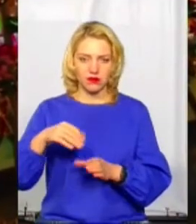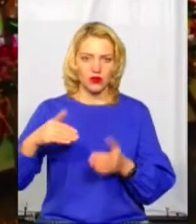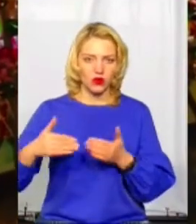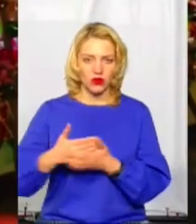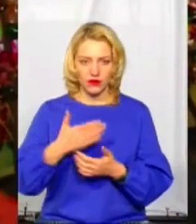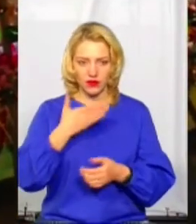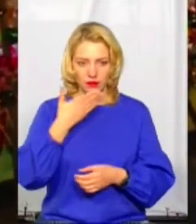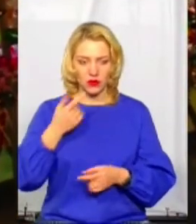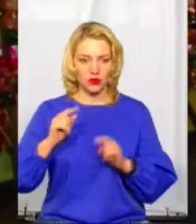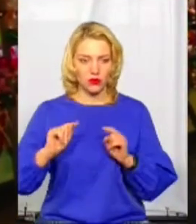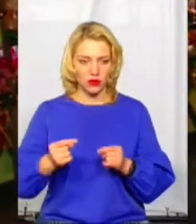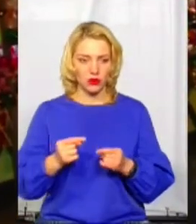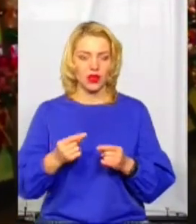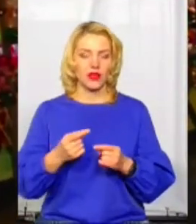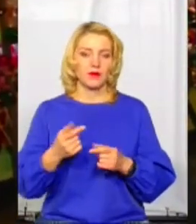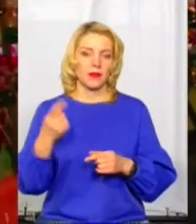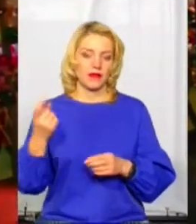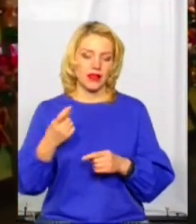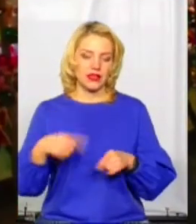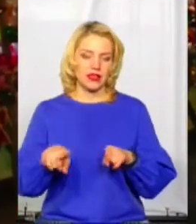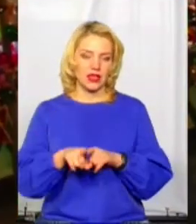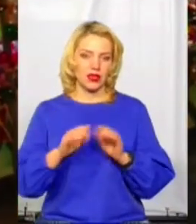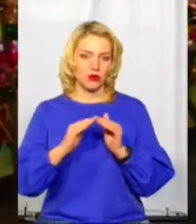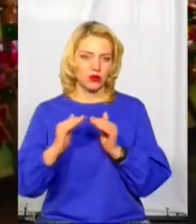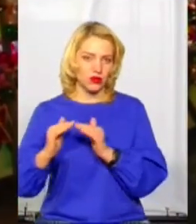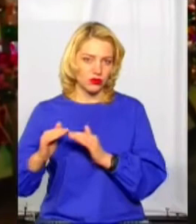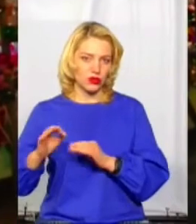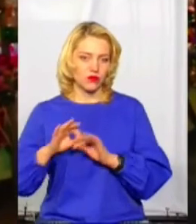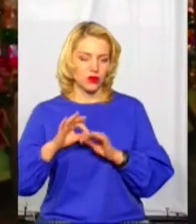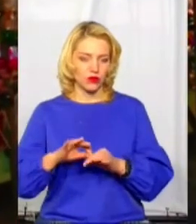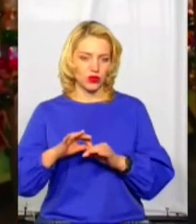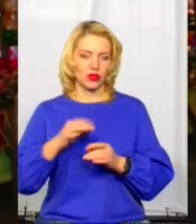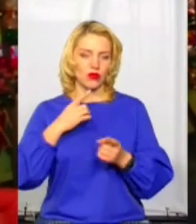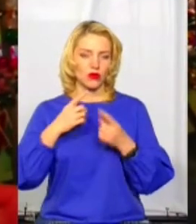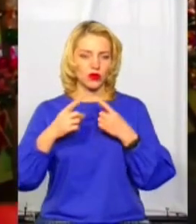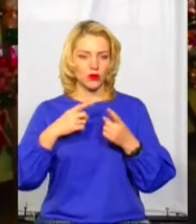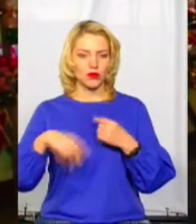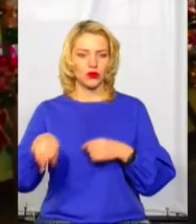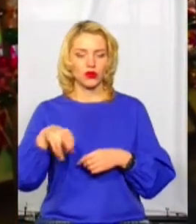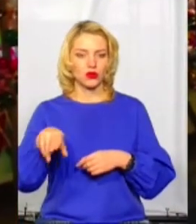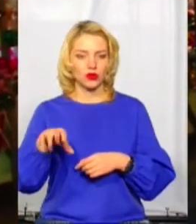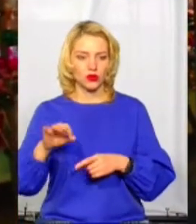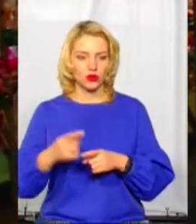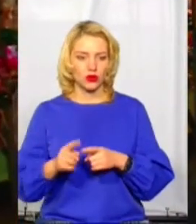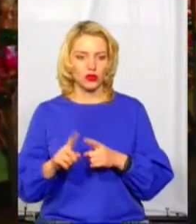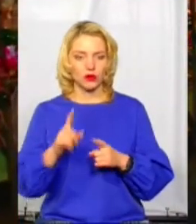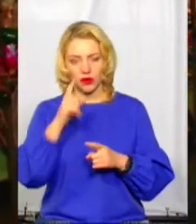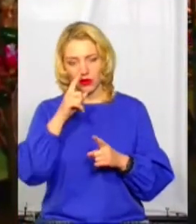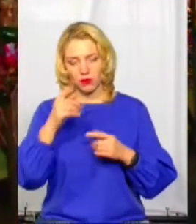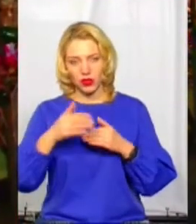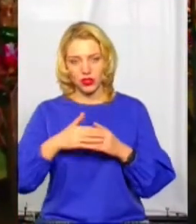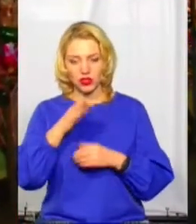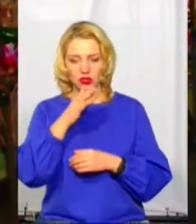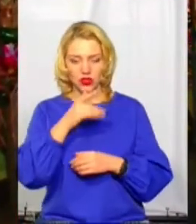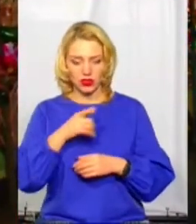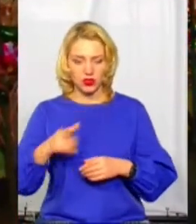з власниками даних будиночків зі всіма проведено розмову стосовно того, щоб найкоротший термін вони